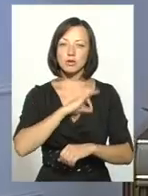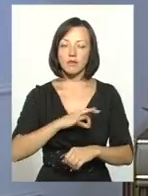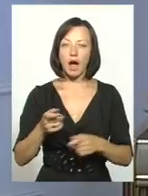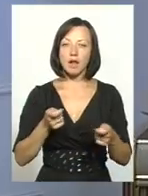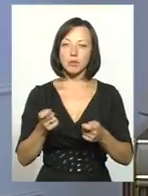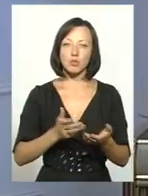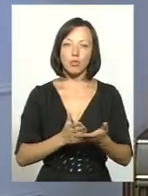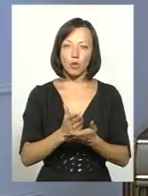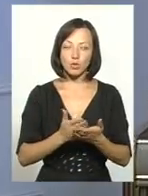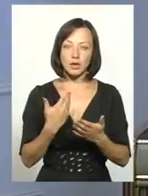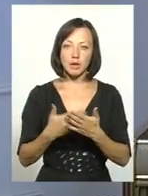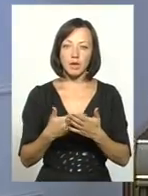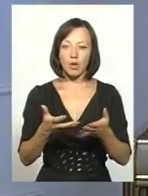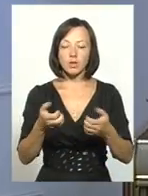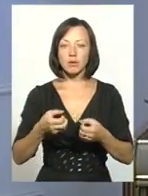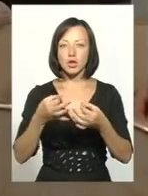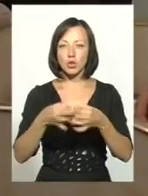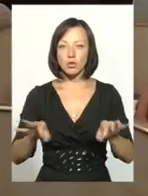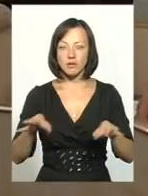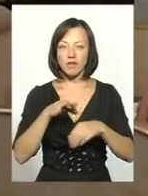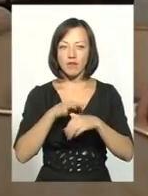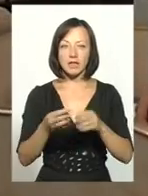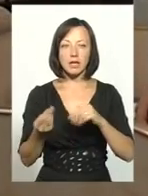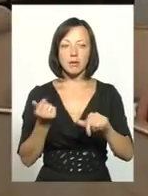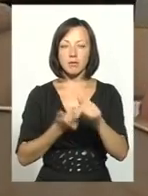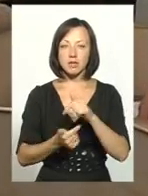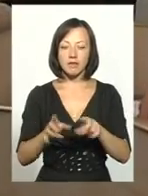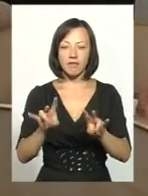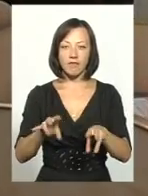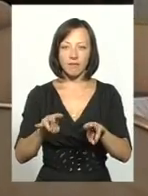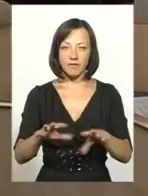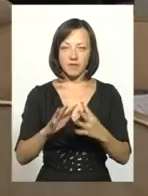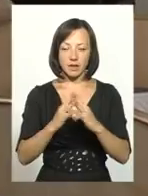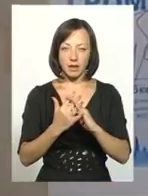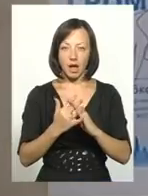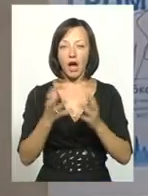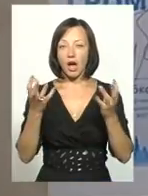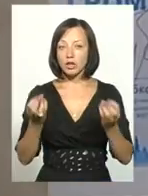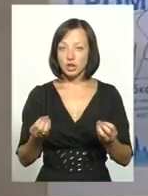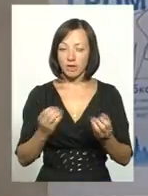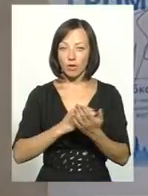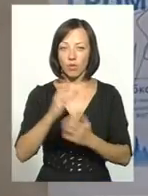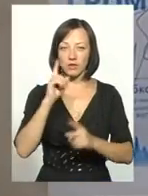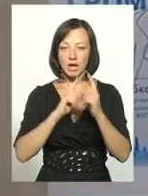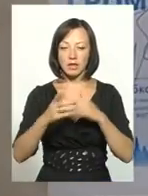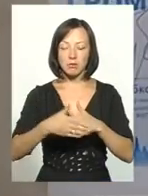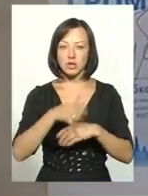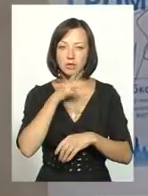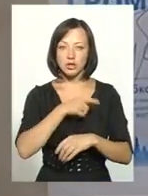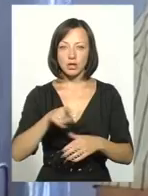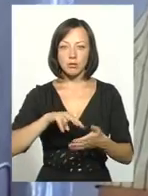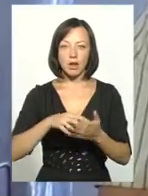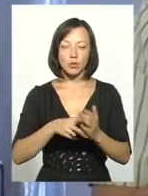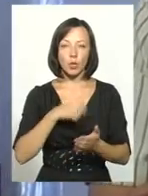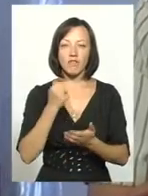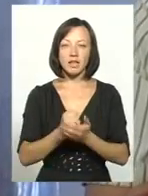адмінпослугами, наприклад, отримувати дозволи для ведення бізнесу, не покидаючи свій населений пункт. А ще Верховна Рада найближчим часом планує